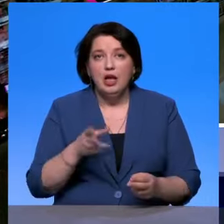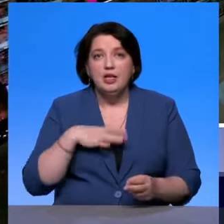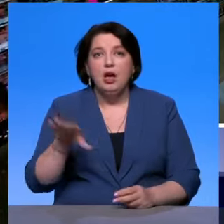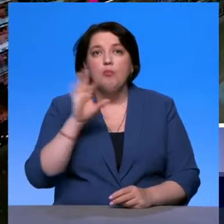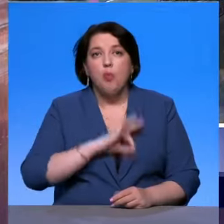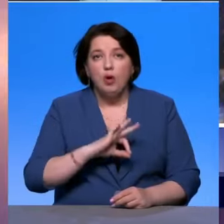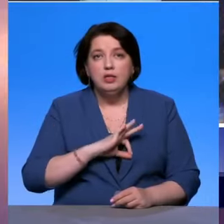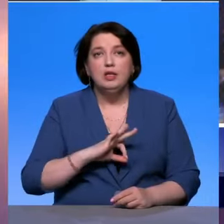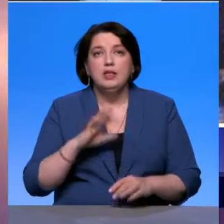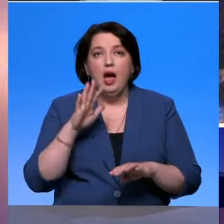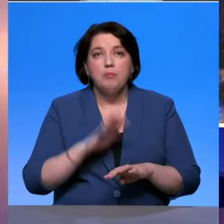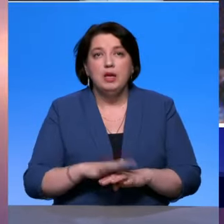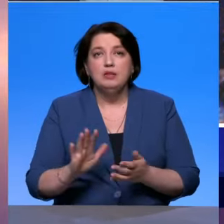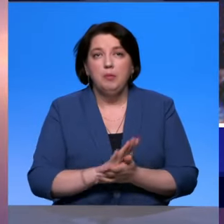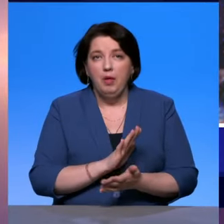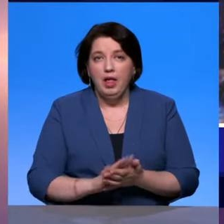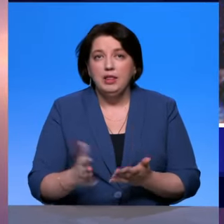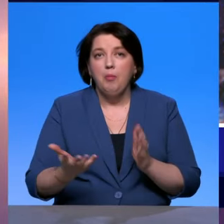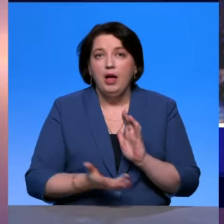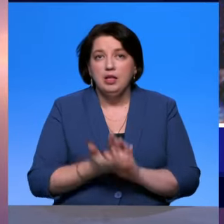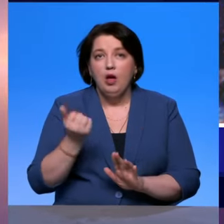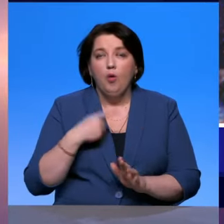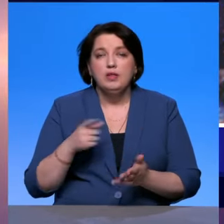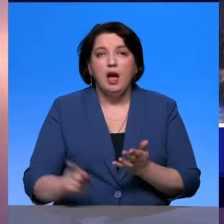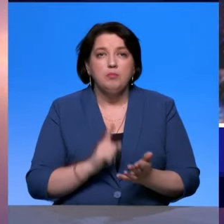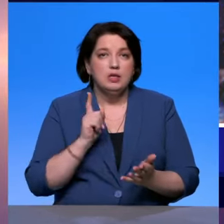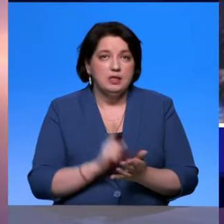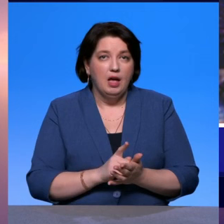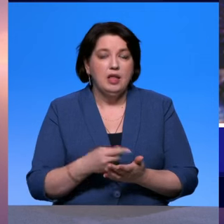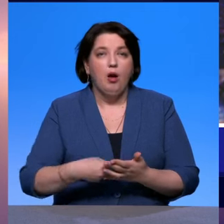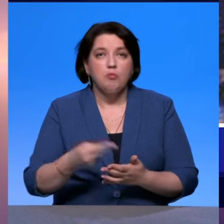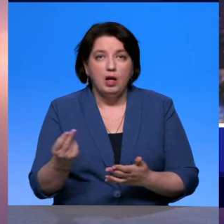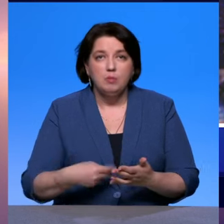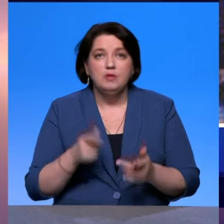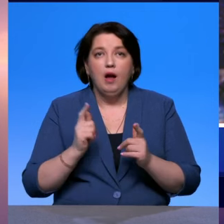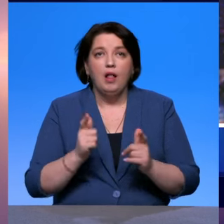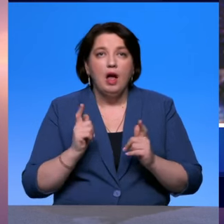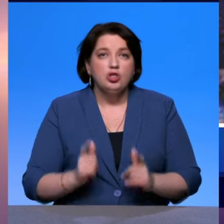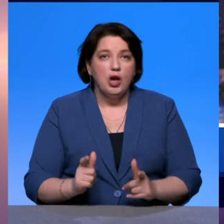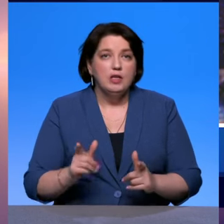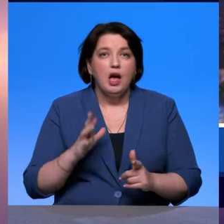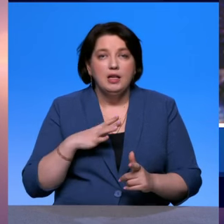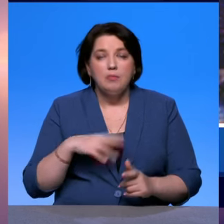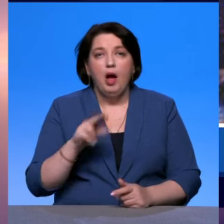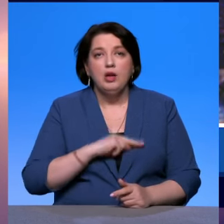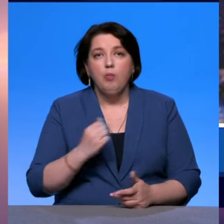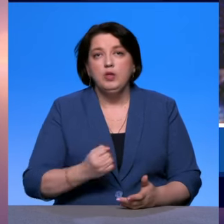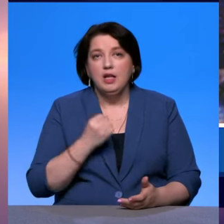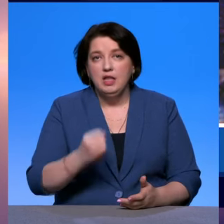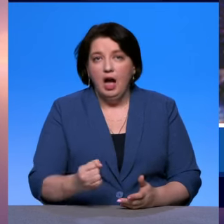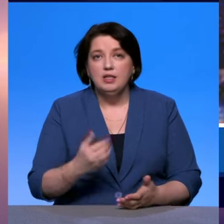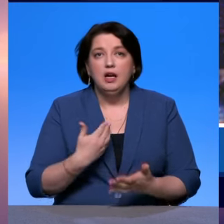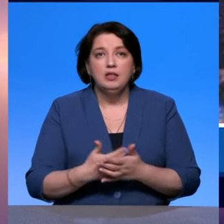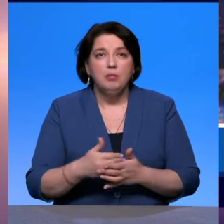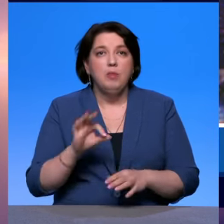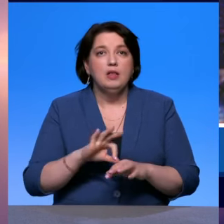мерами бюджетной поддержки, он обязательно заключает соглашение с администрацией, либо с работодателем, ну в данном случае, например, с